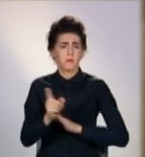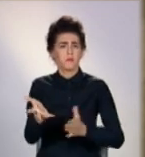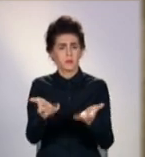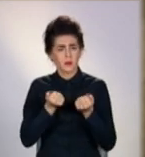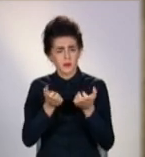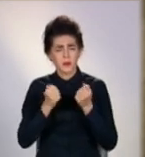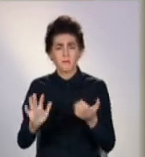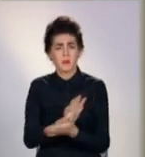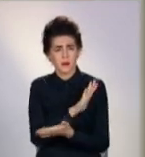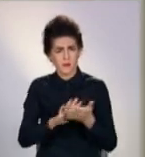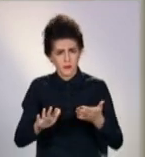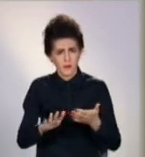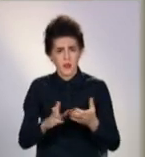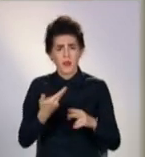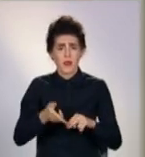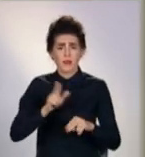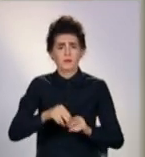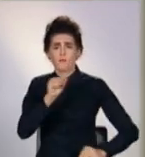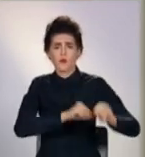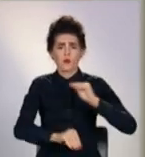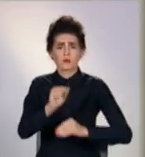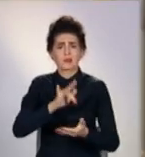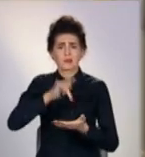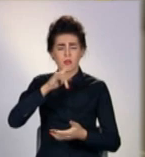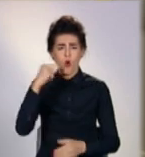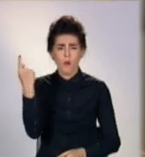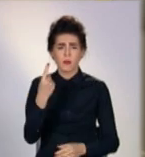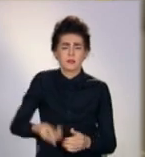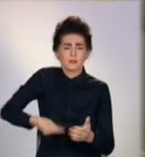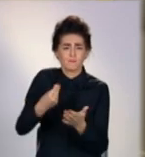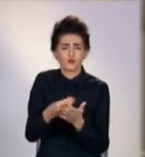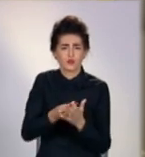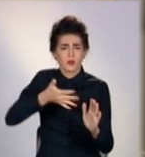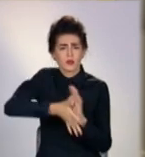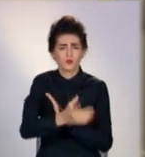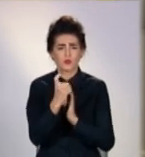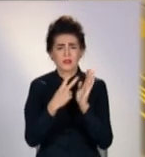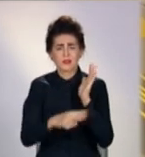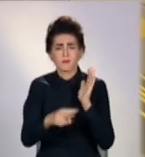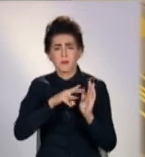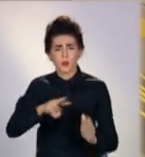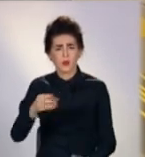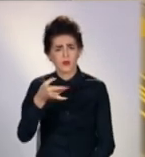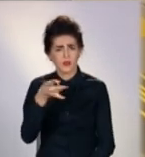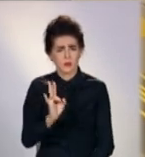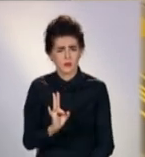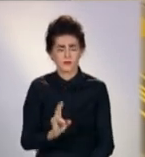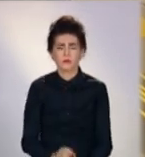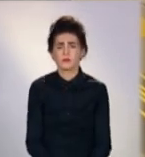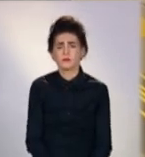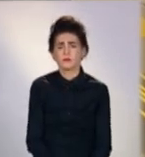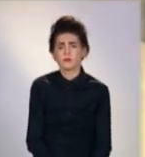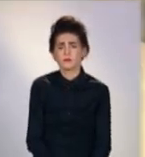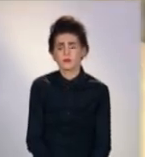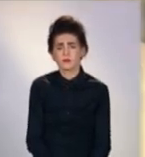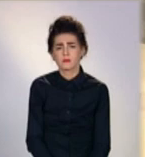прийом безплатний. На створення цього центру з обласного бюджету витратили майже 170 мільйонів гривень. Марія Сергійова, Максим